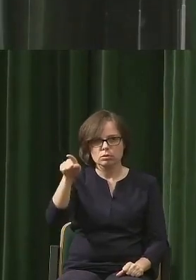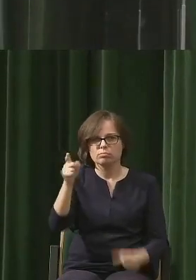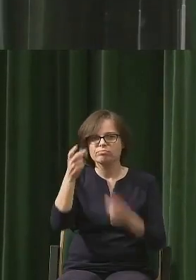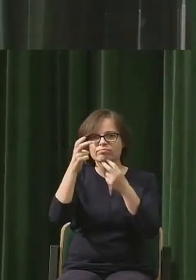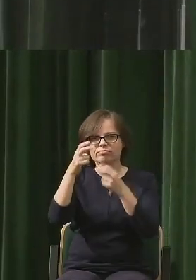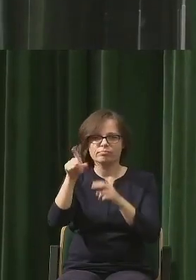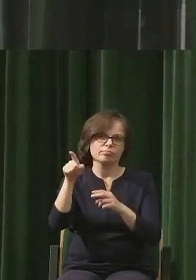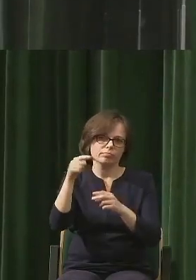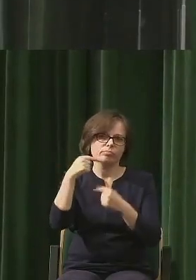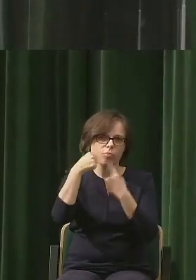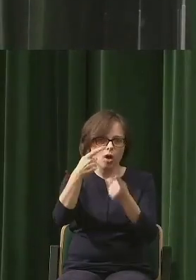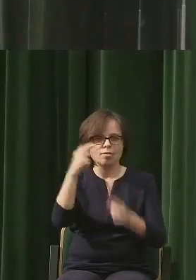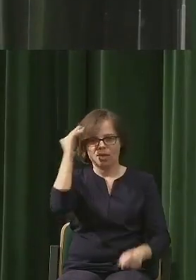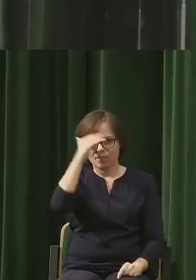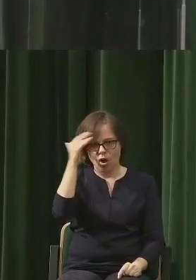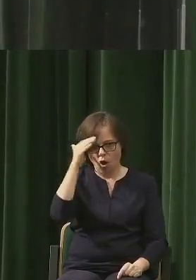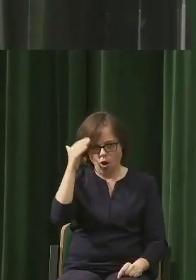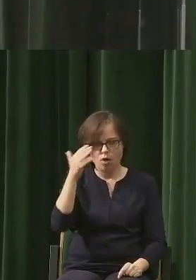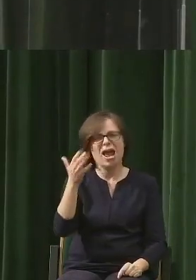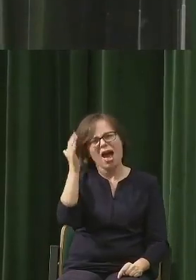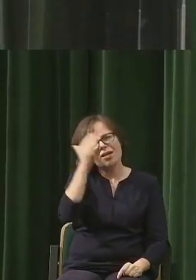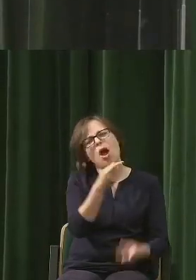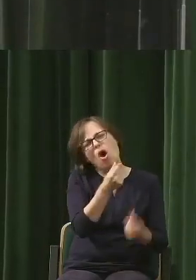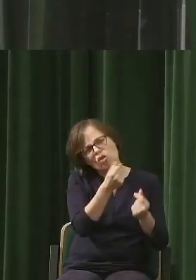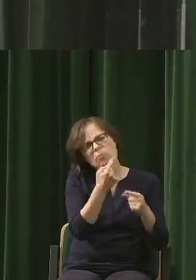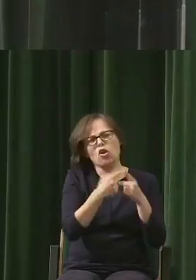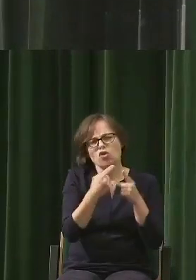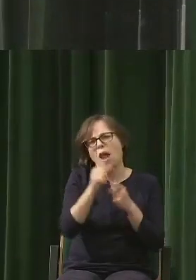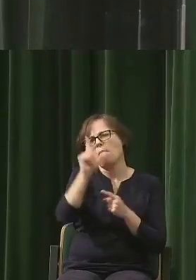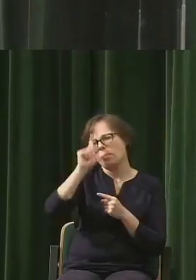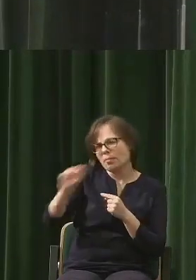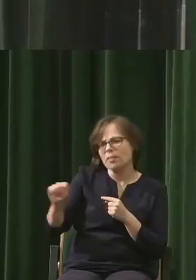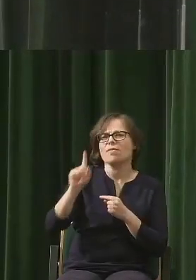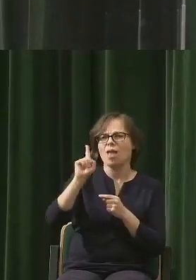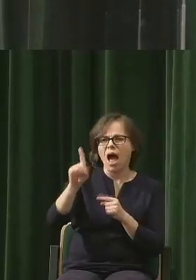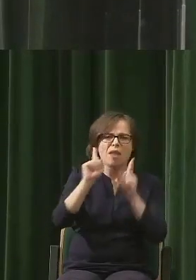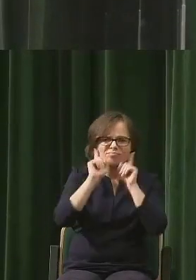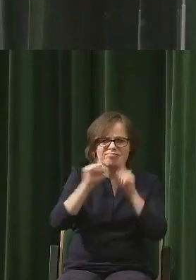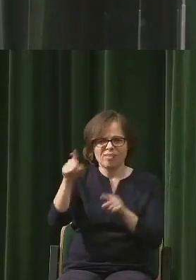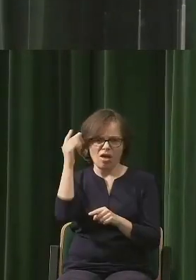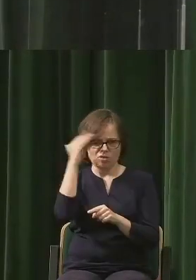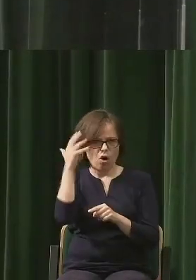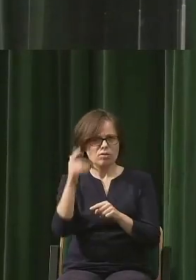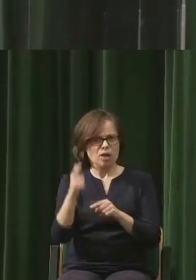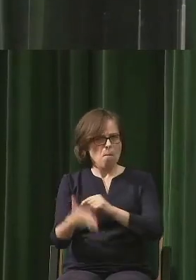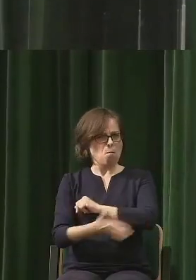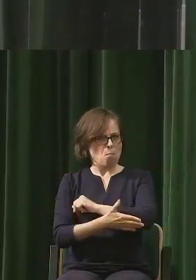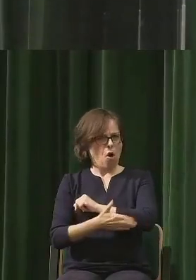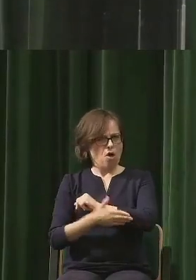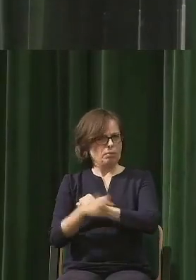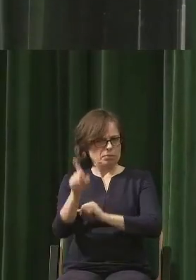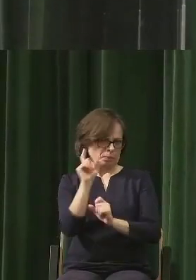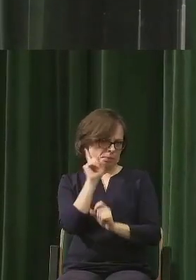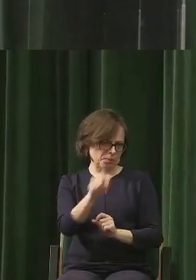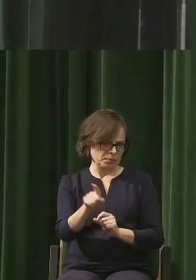w sensie ekonomicznym, ale była trochę zbyt prymitywna, ale właściwie ona cały czas gdzieś tam tkwił podstaw, że